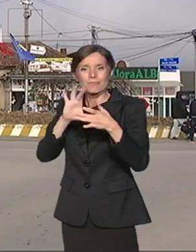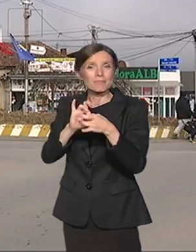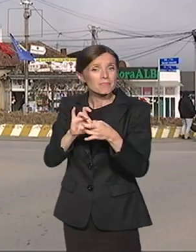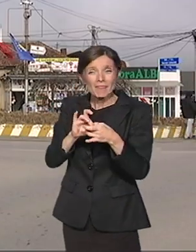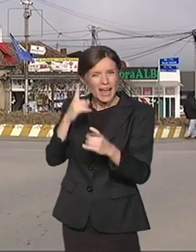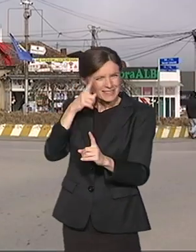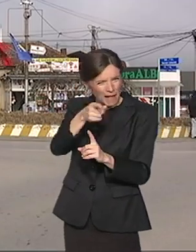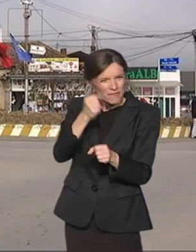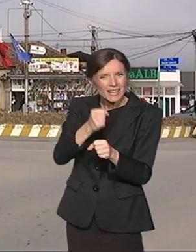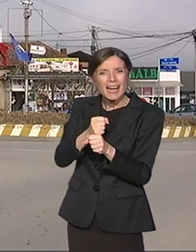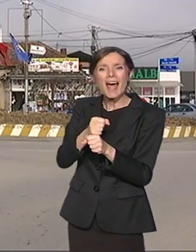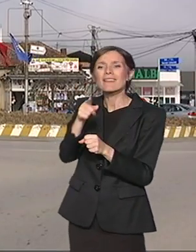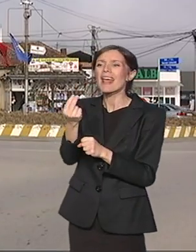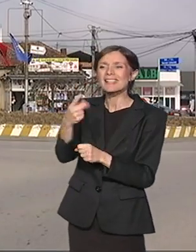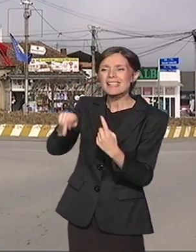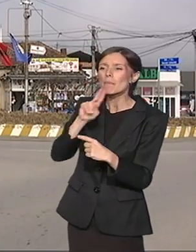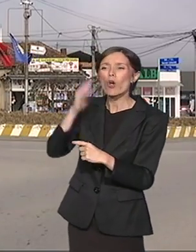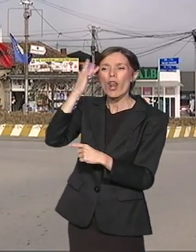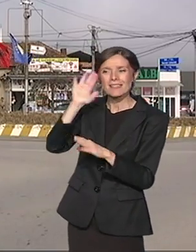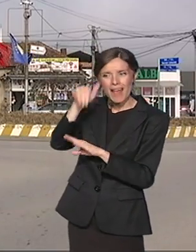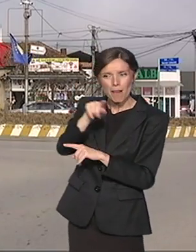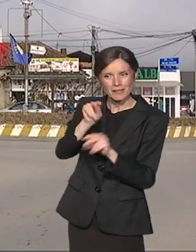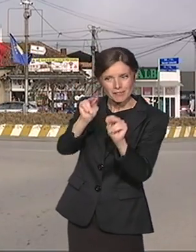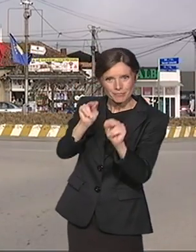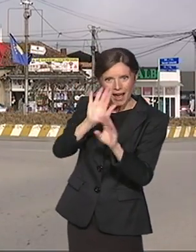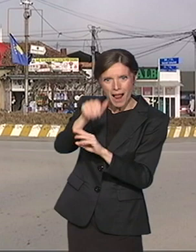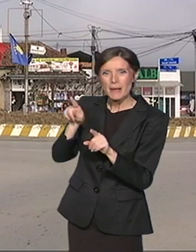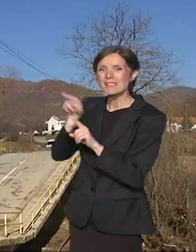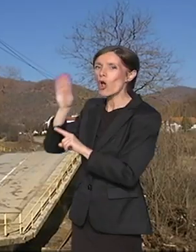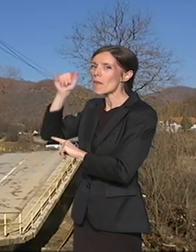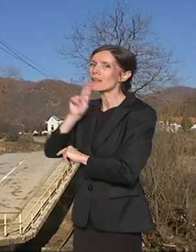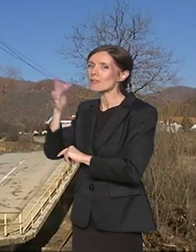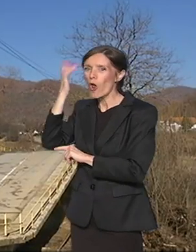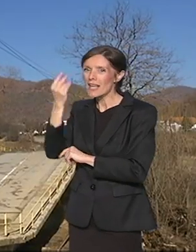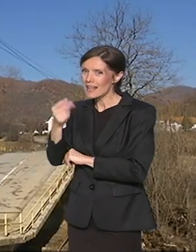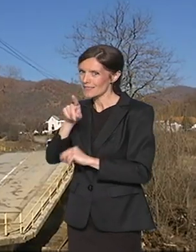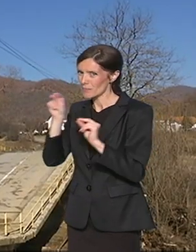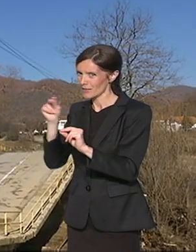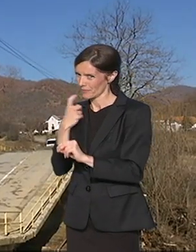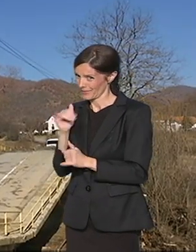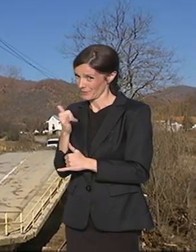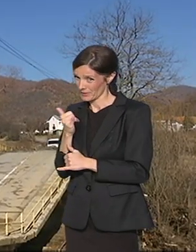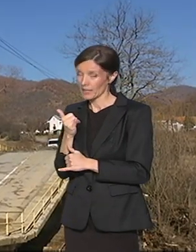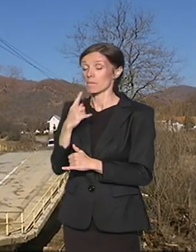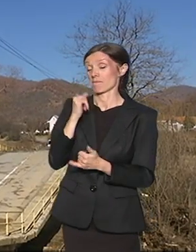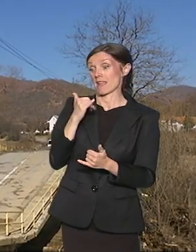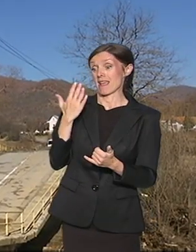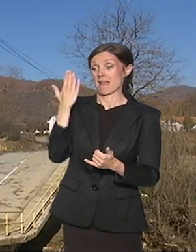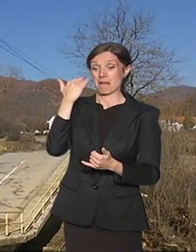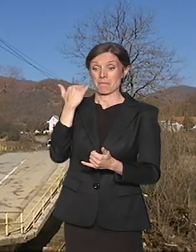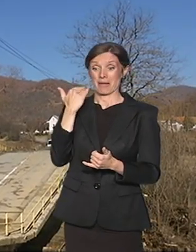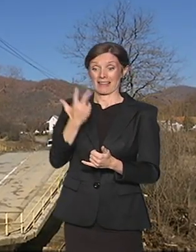srpskom. Kako to napreduje? Dokla je stigala taj projekat? Sa projektom smo počeli 2018. godina, ovo već treća godina kako radimo sa